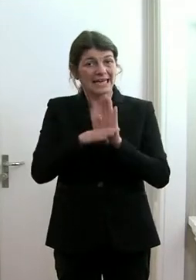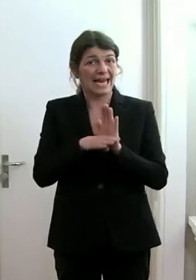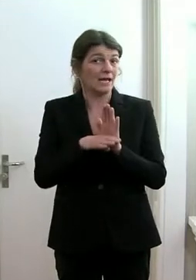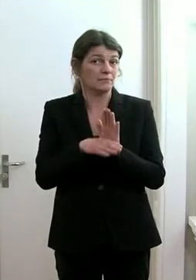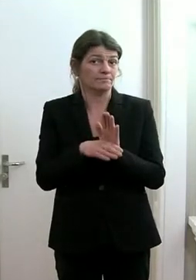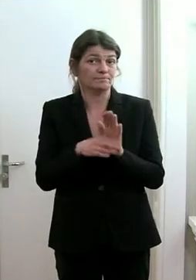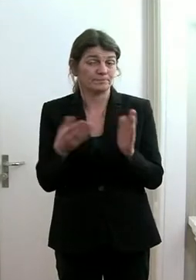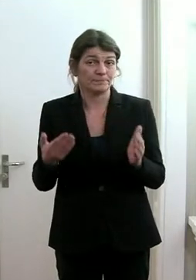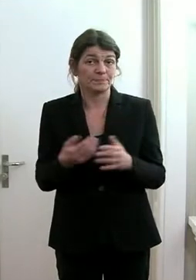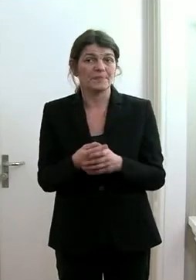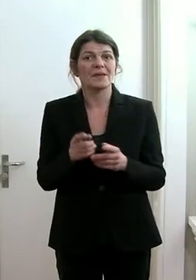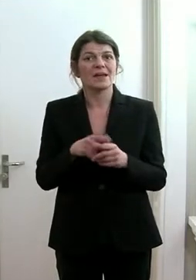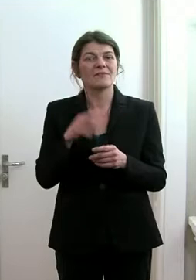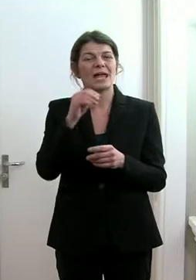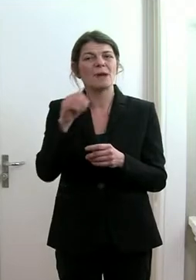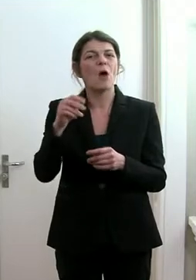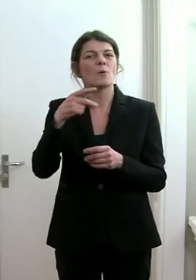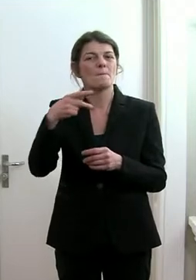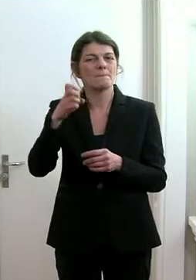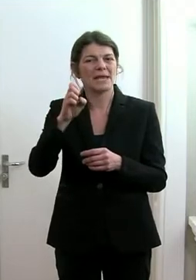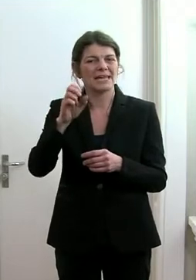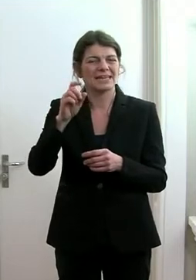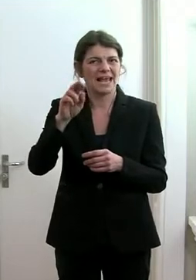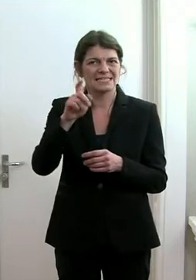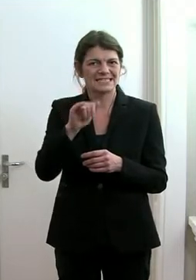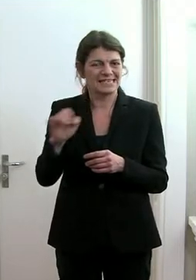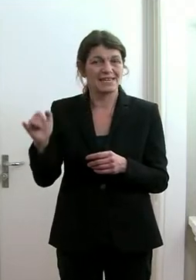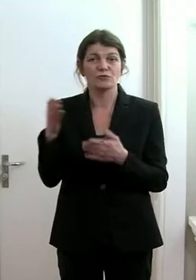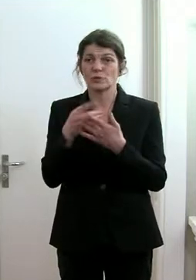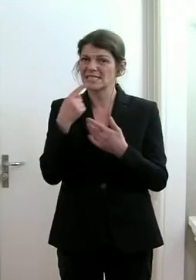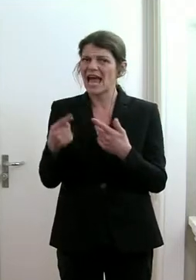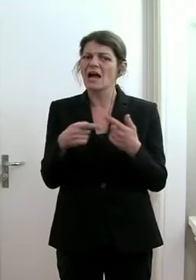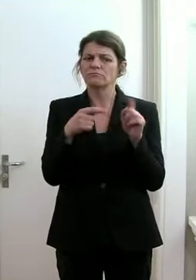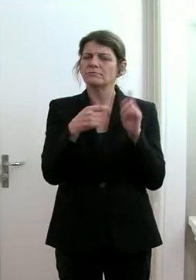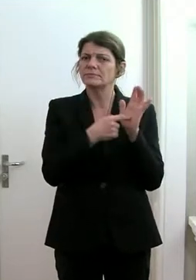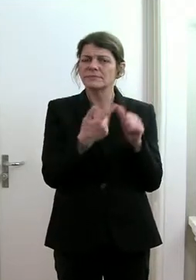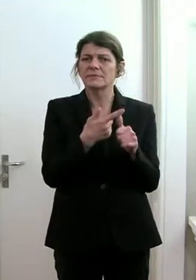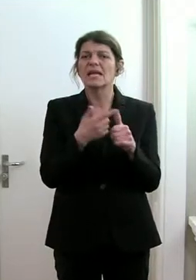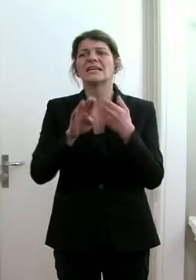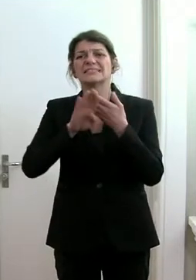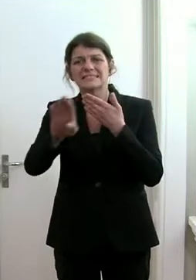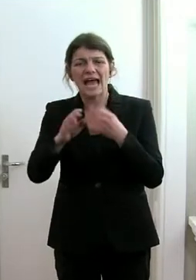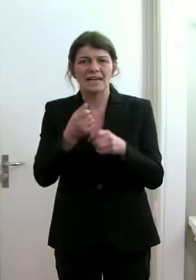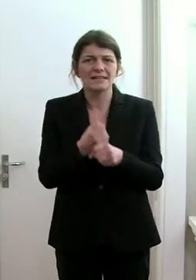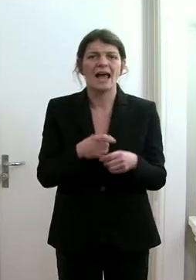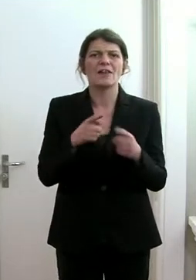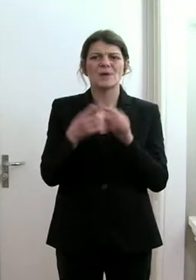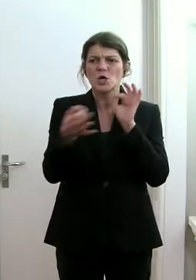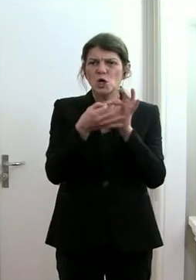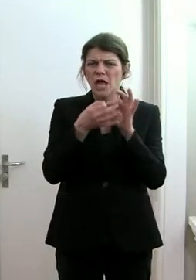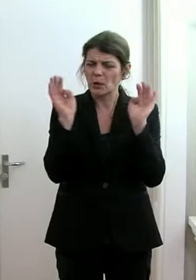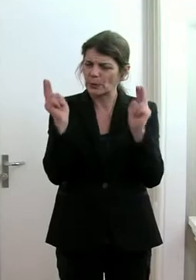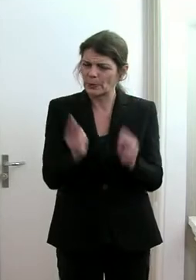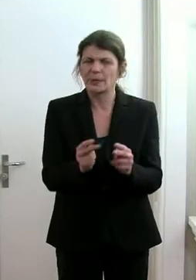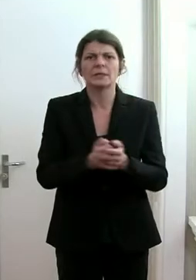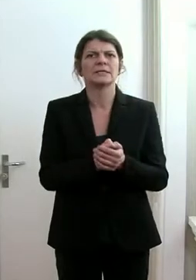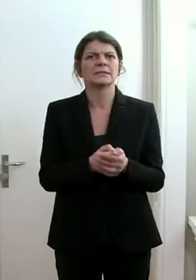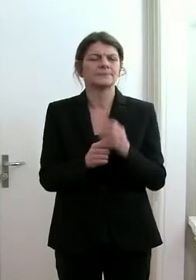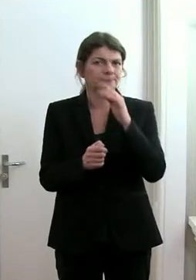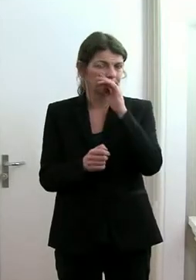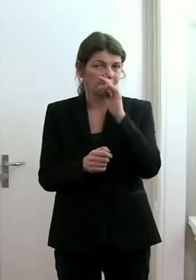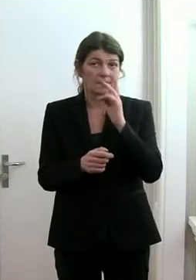Mauro Pedrazzini ausgeführt hat, wie die Stanz halten, Kontakte auf ein Minimum beschränken,